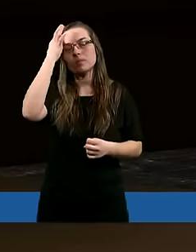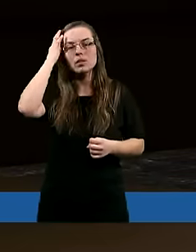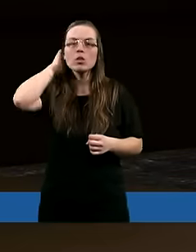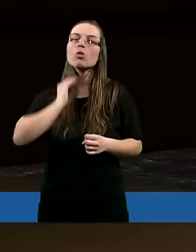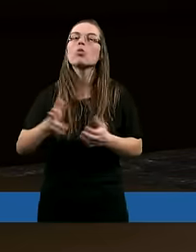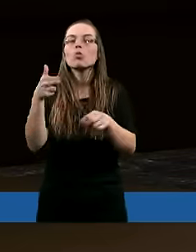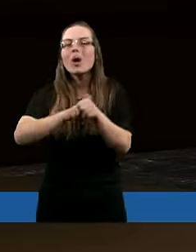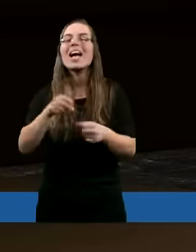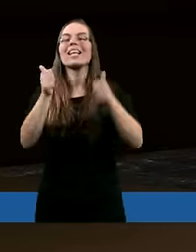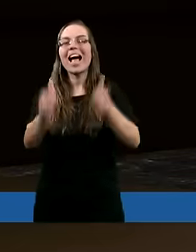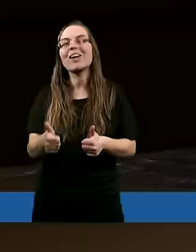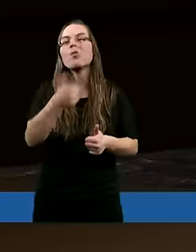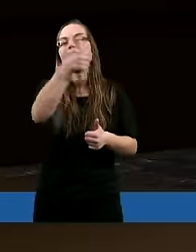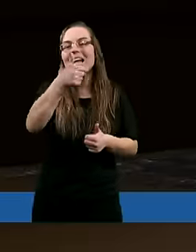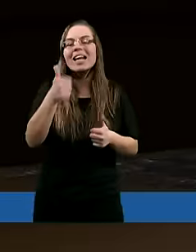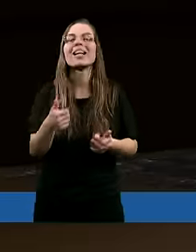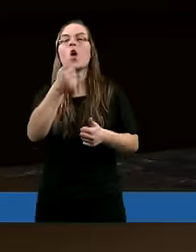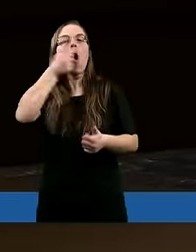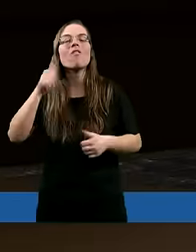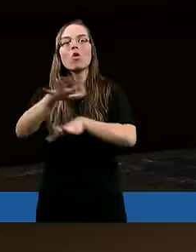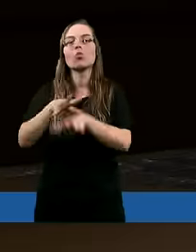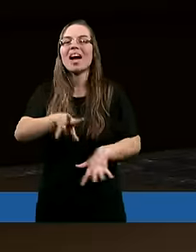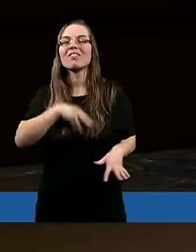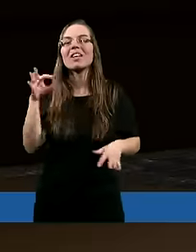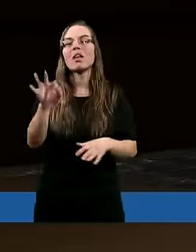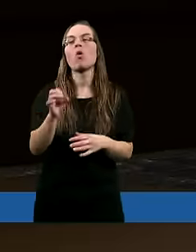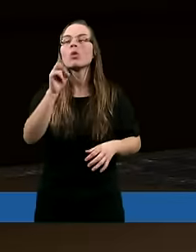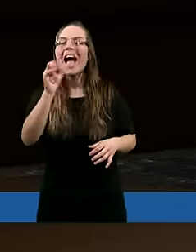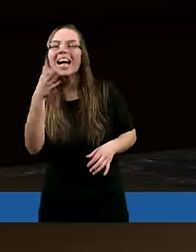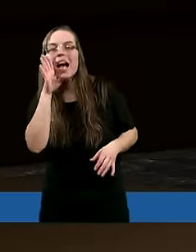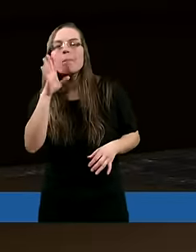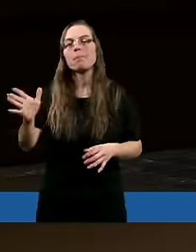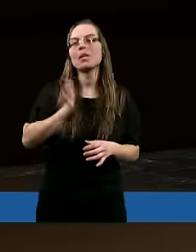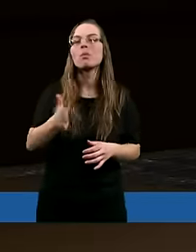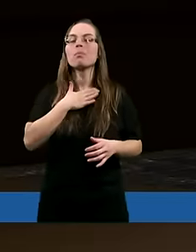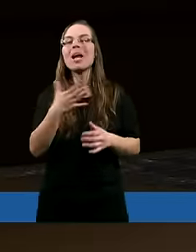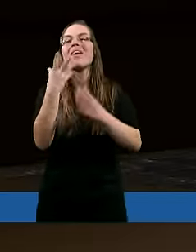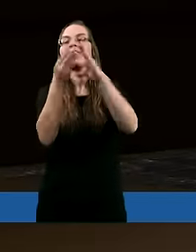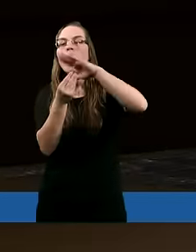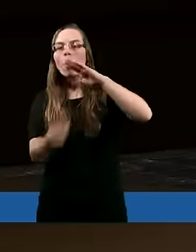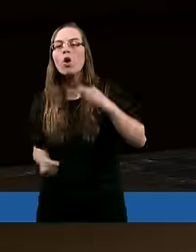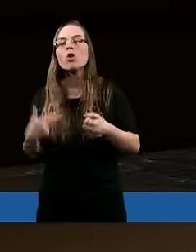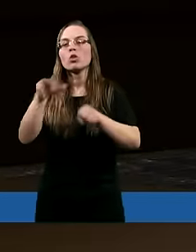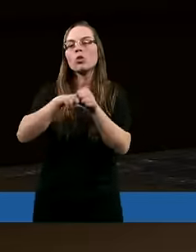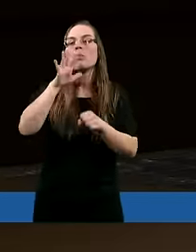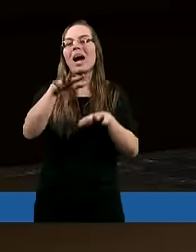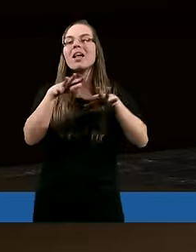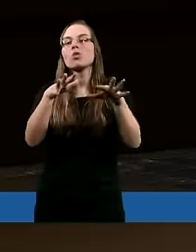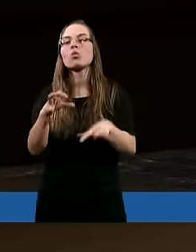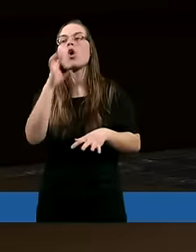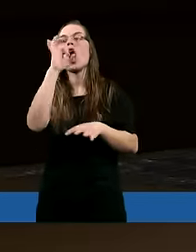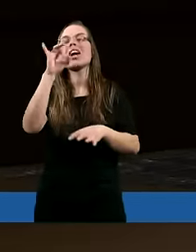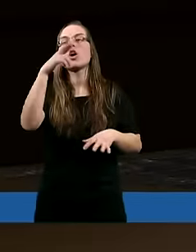które stanowią jeden owoc Ducha Świętego. To tak jakbyśmy mieli winogrono, które ma dużo